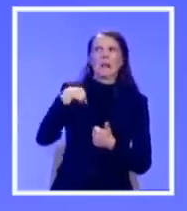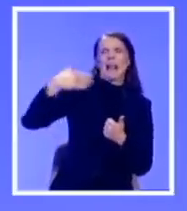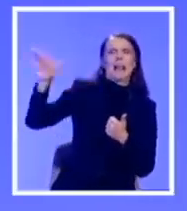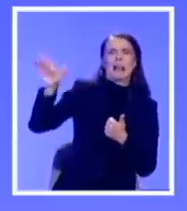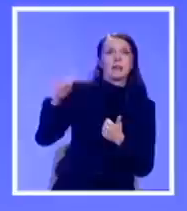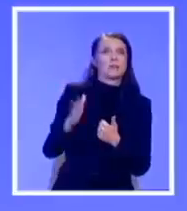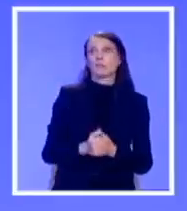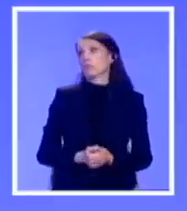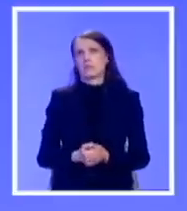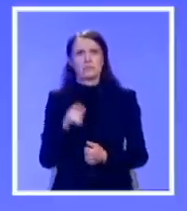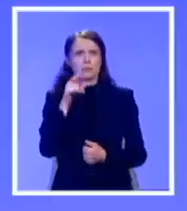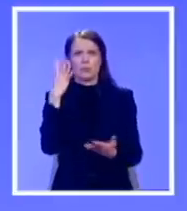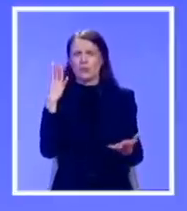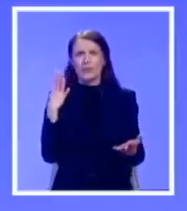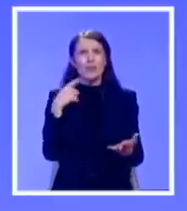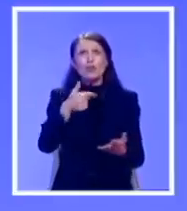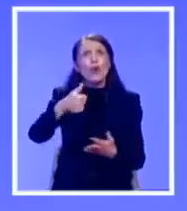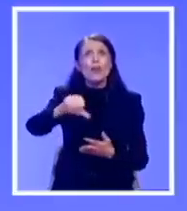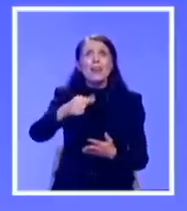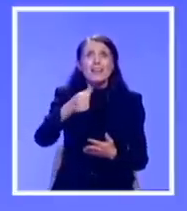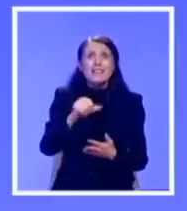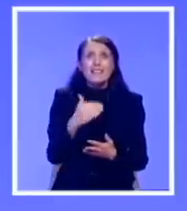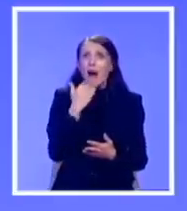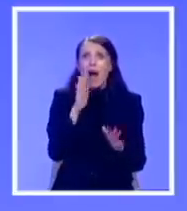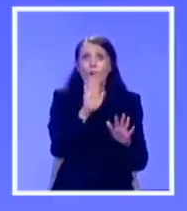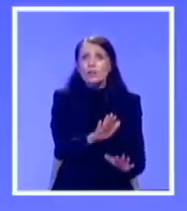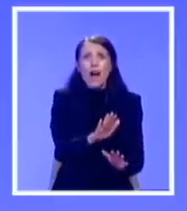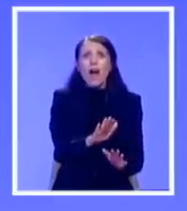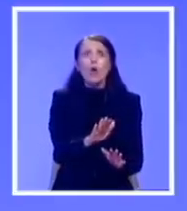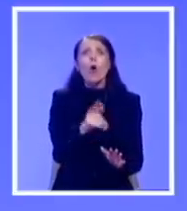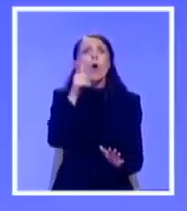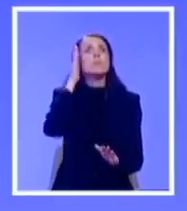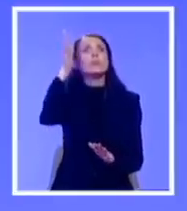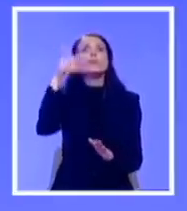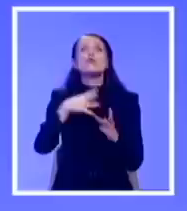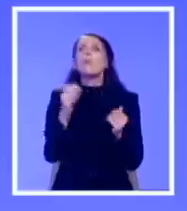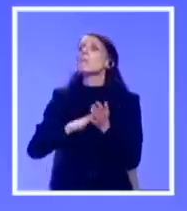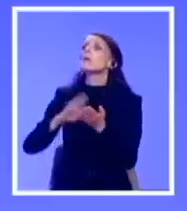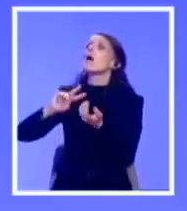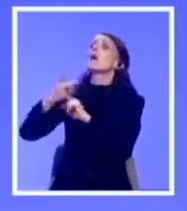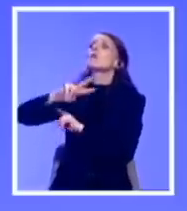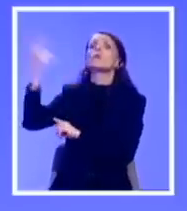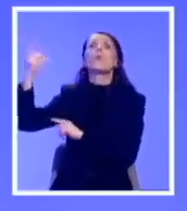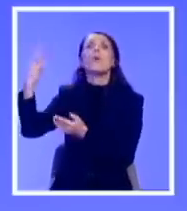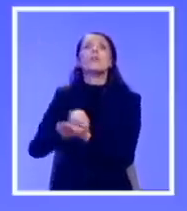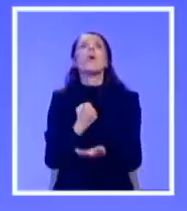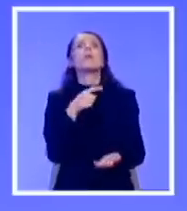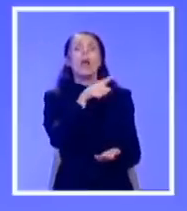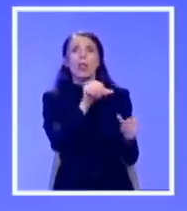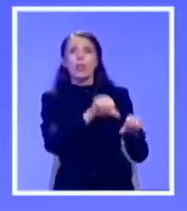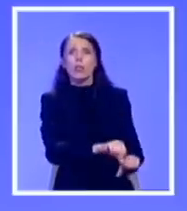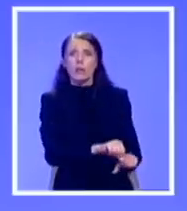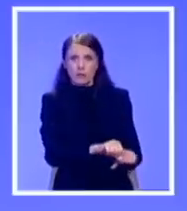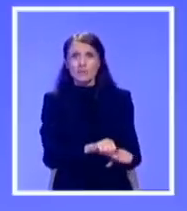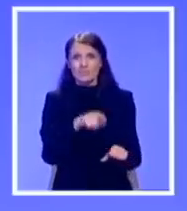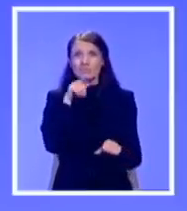izborima. Za Boga miloga, preveliki je rizik da se na taj način kockate za budućnošću zemlje koju vodite. Jednom je, uprkos ovakoj